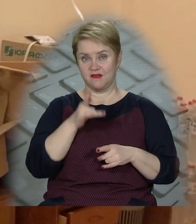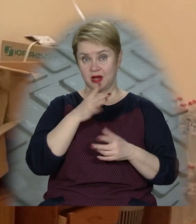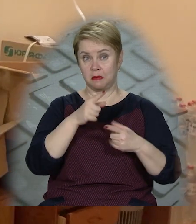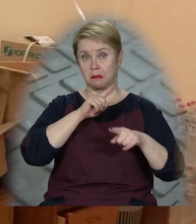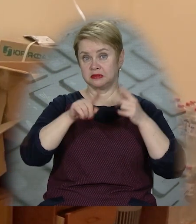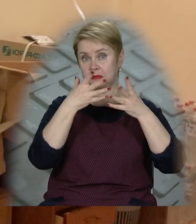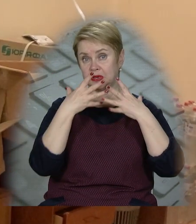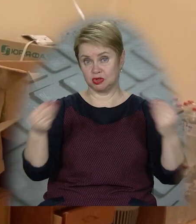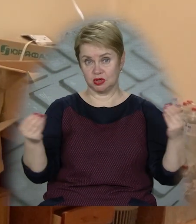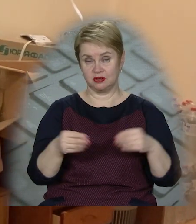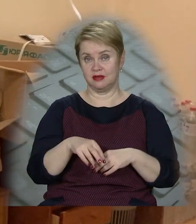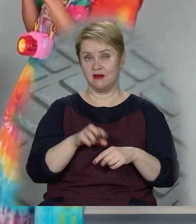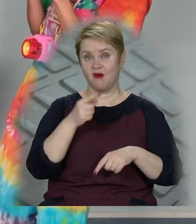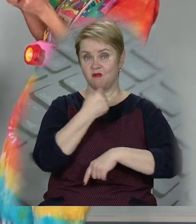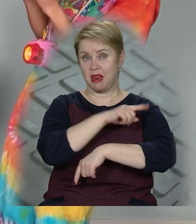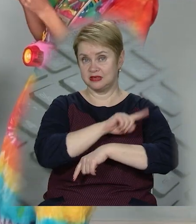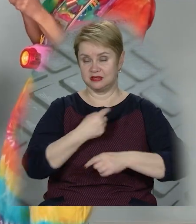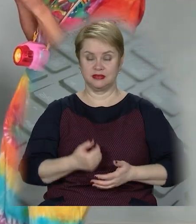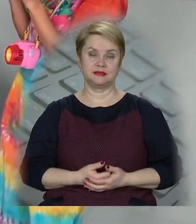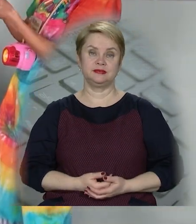швидше біжить в лікарні стінах.